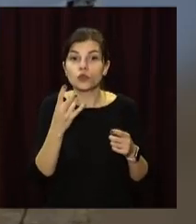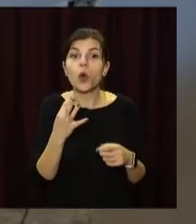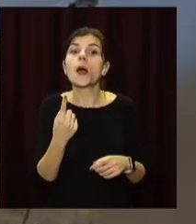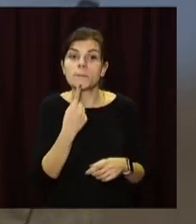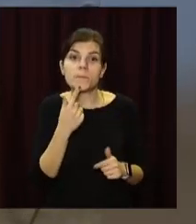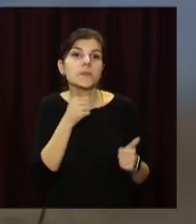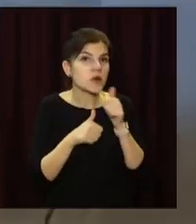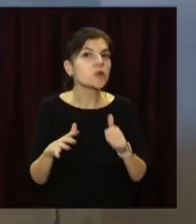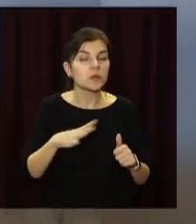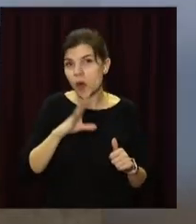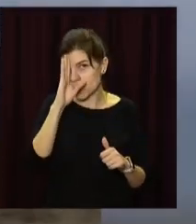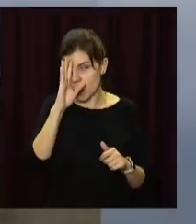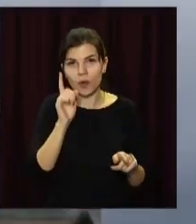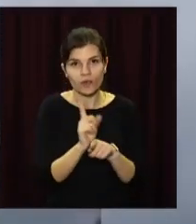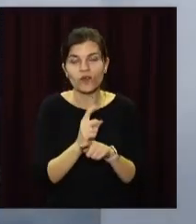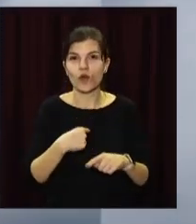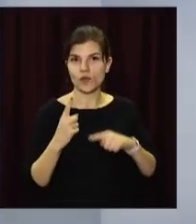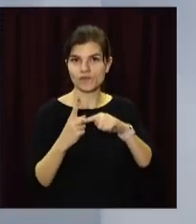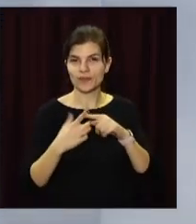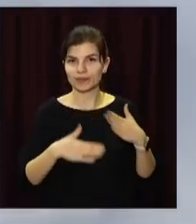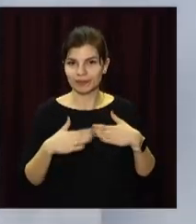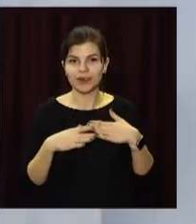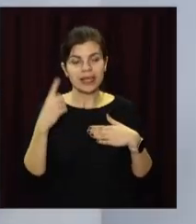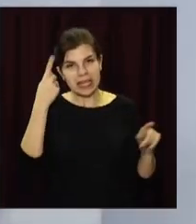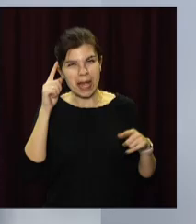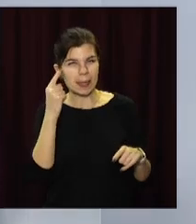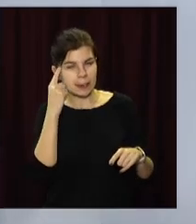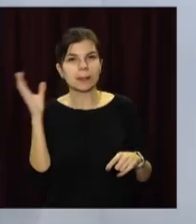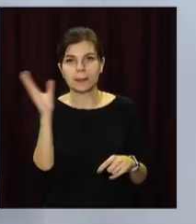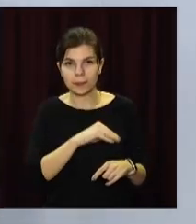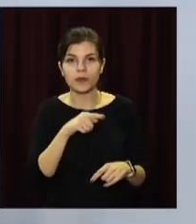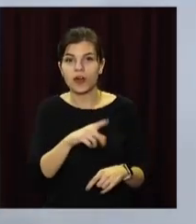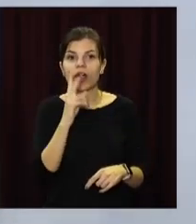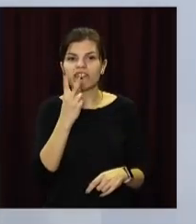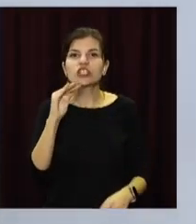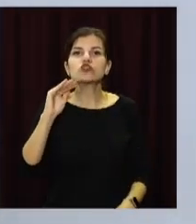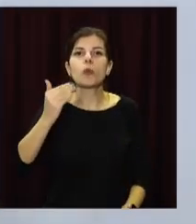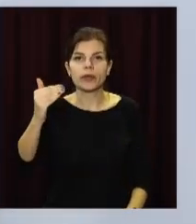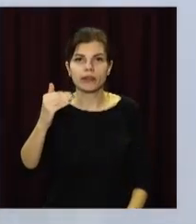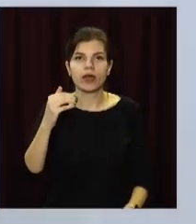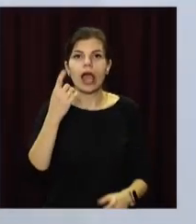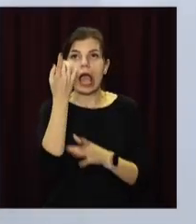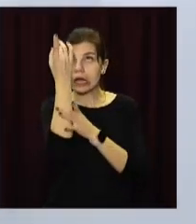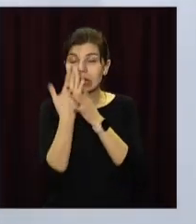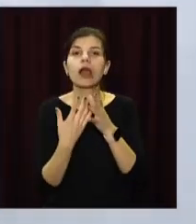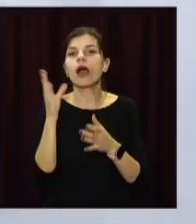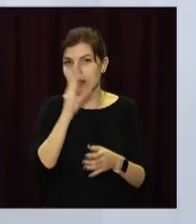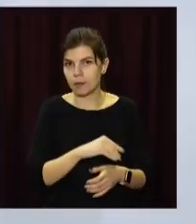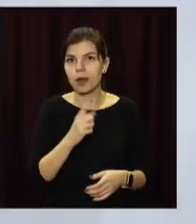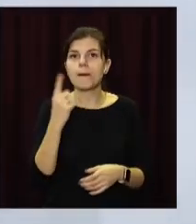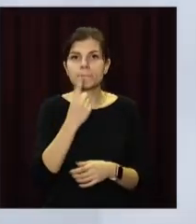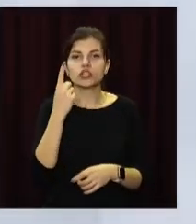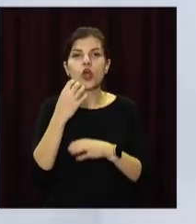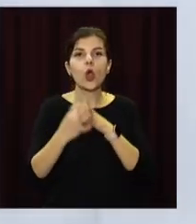випробували. Хлопці не втрачають оптимізму, втілюють свої ідеї та переконані, їхня двоступенева ракета цілком могла б досягти першої